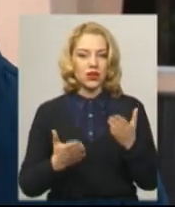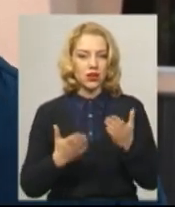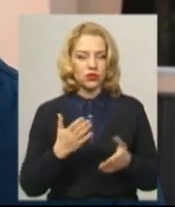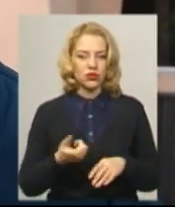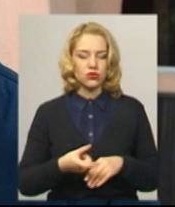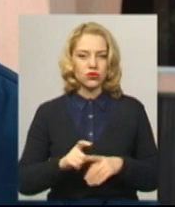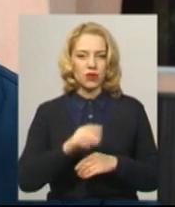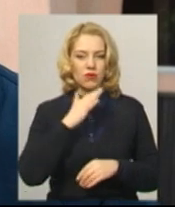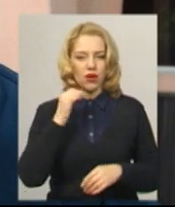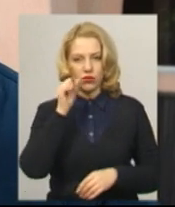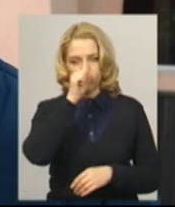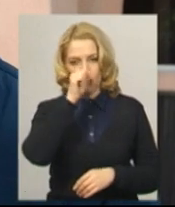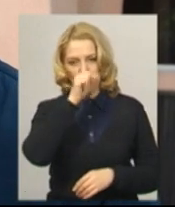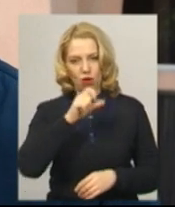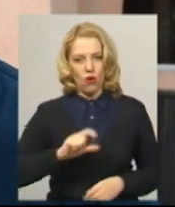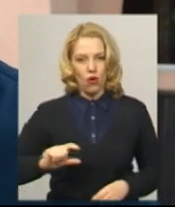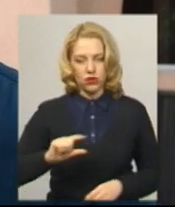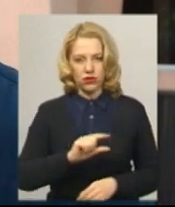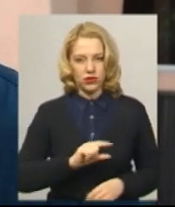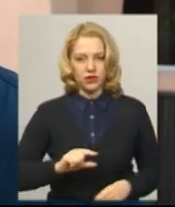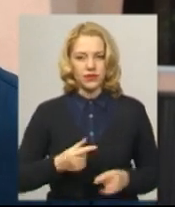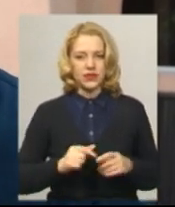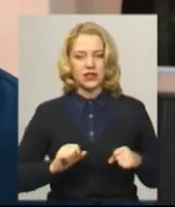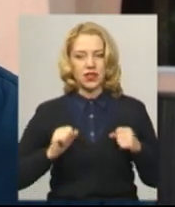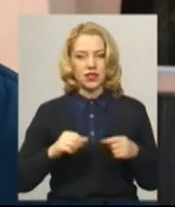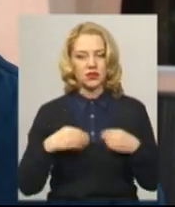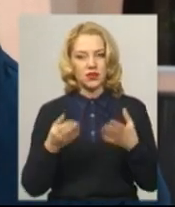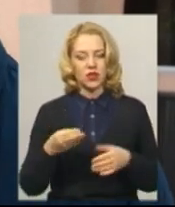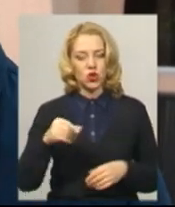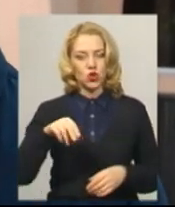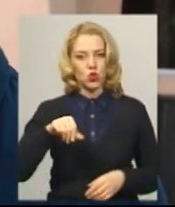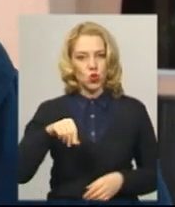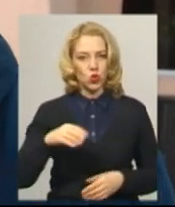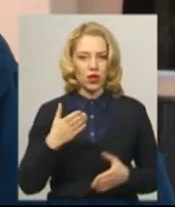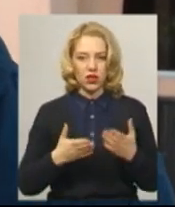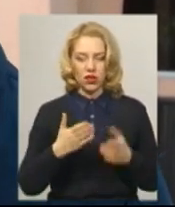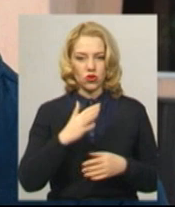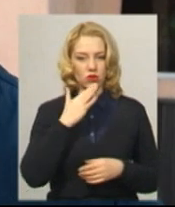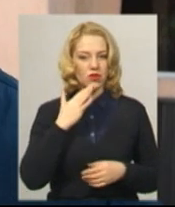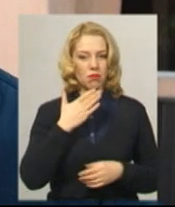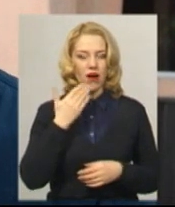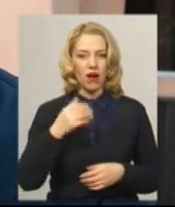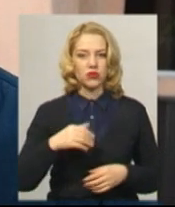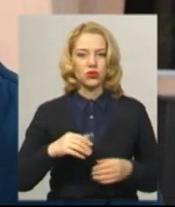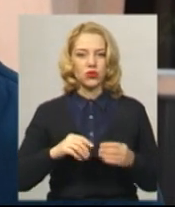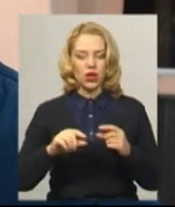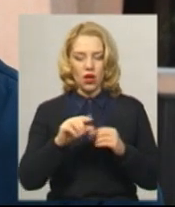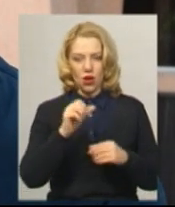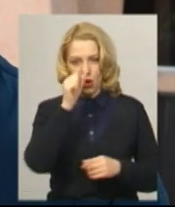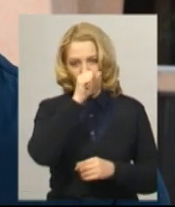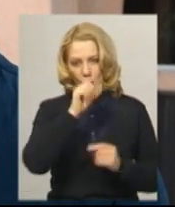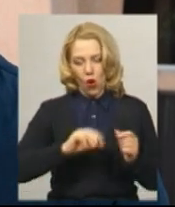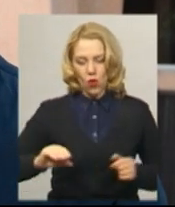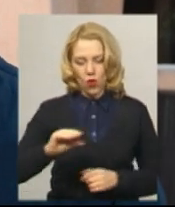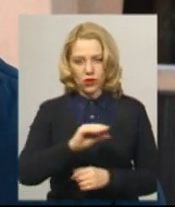льоду, то ми, звичайно, стараємося більше солі дати. А якщо там не дуже багато велике покриття льодяне, то